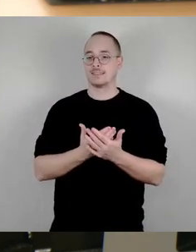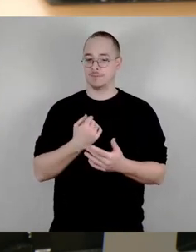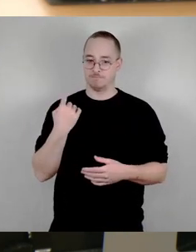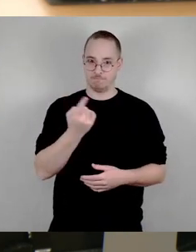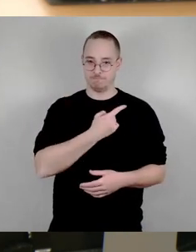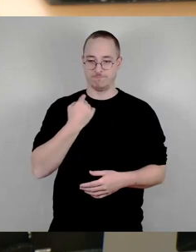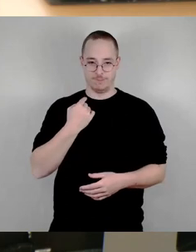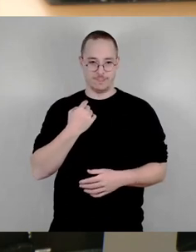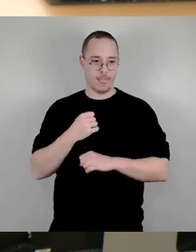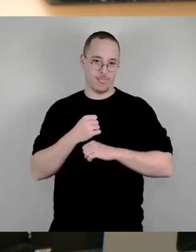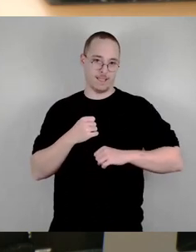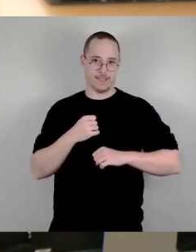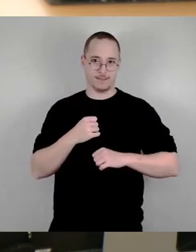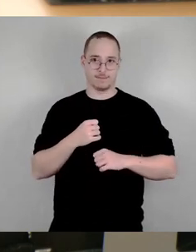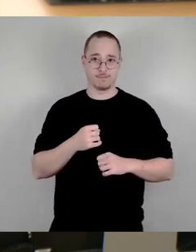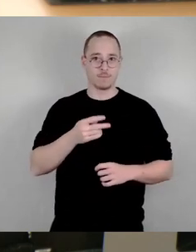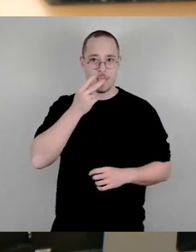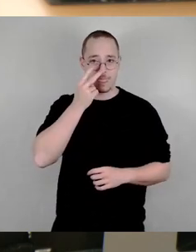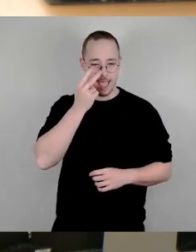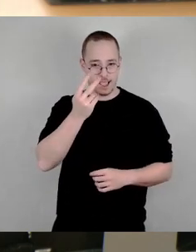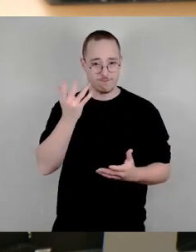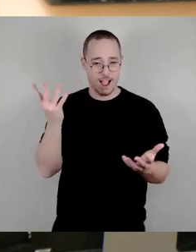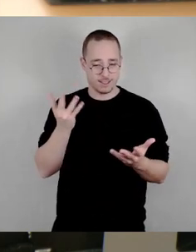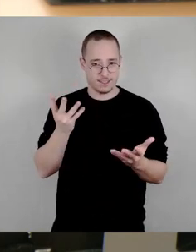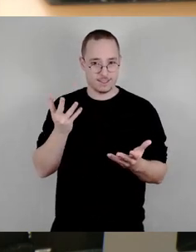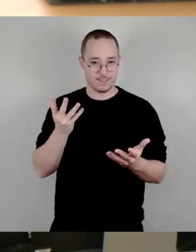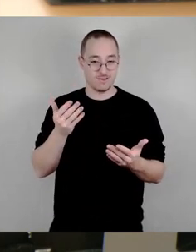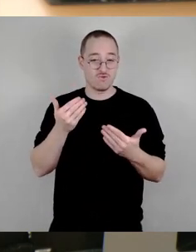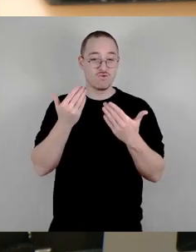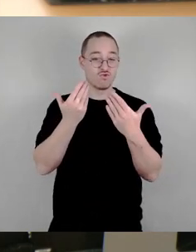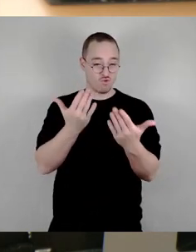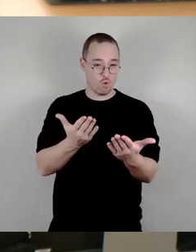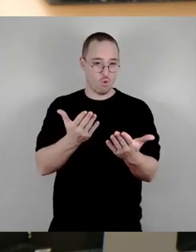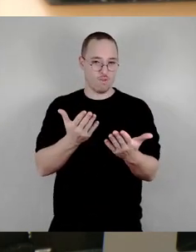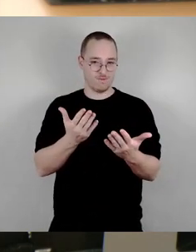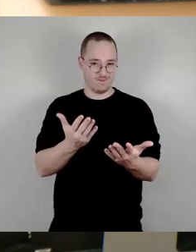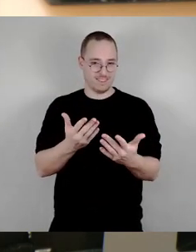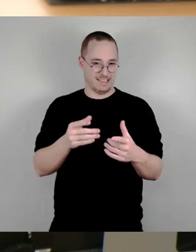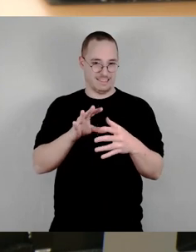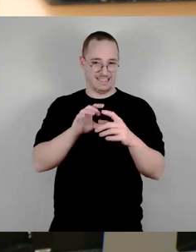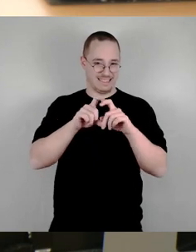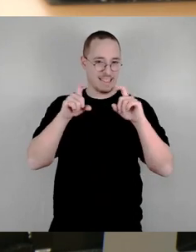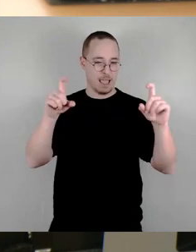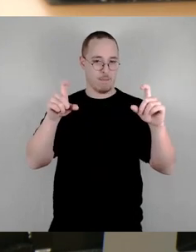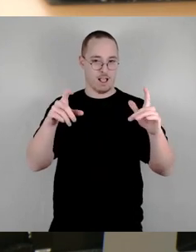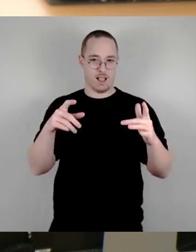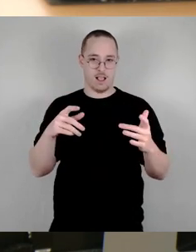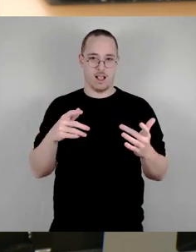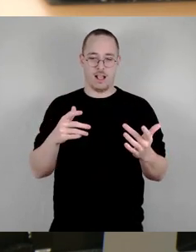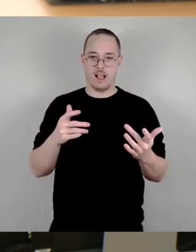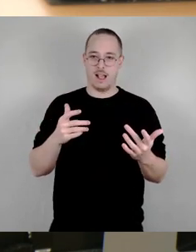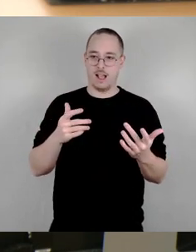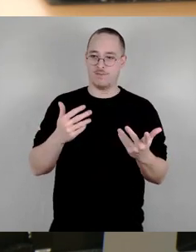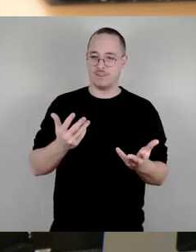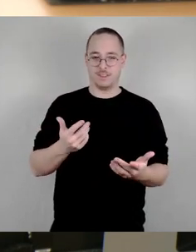dass man sich mit dieser Angelegenheit, mit diesen Auffälligkeiten, mit diesen